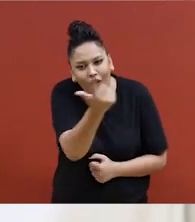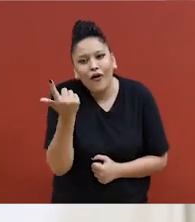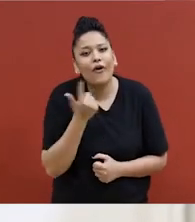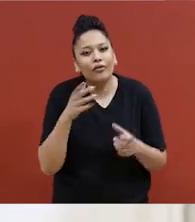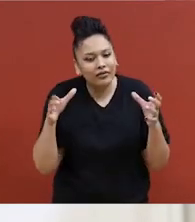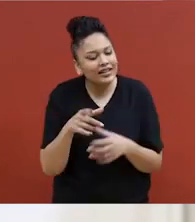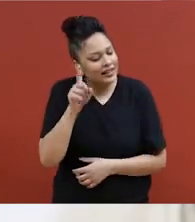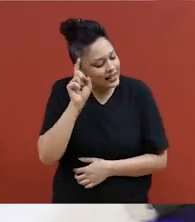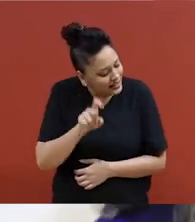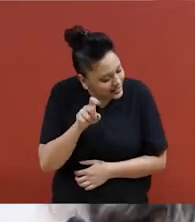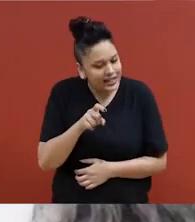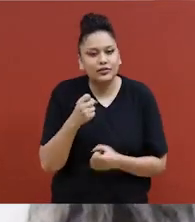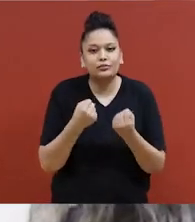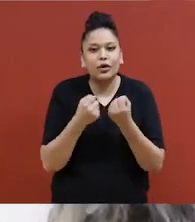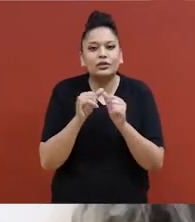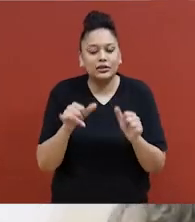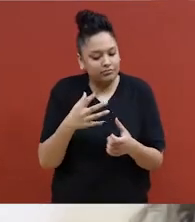n'est-ce pas?